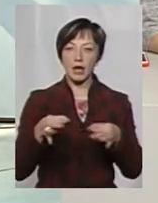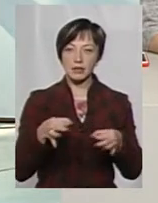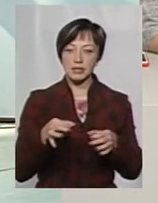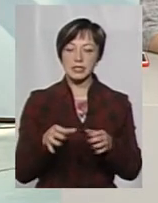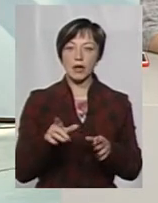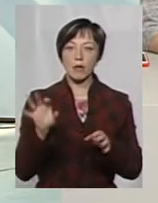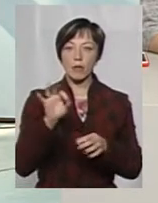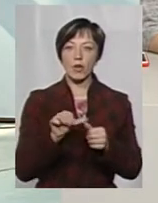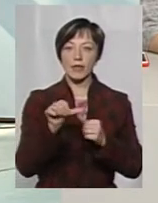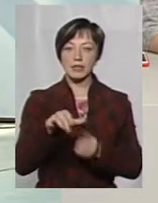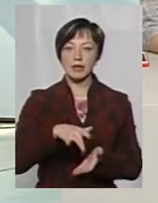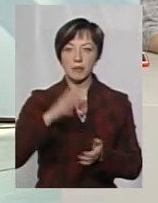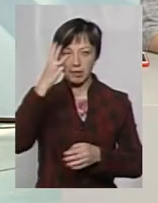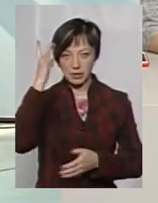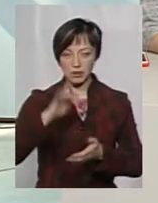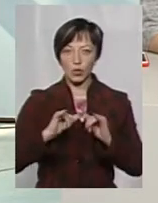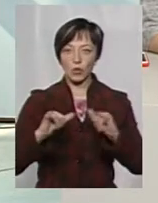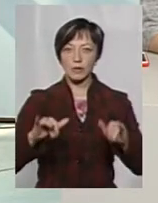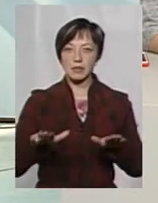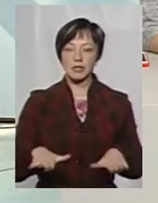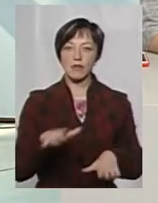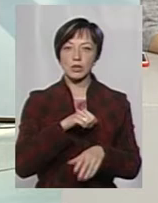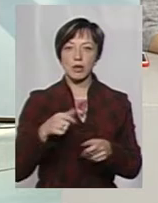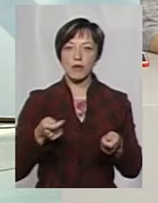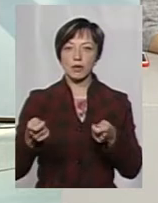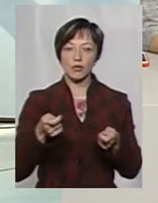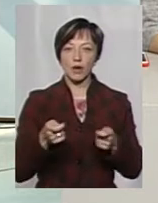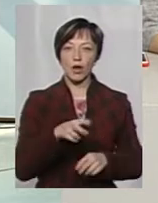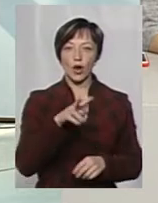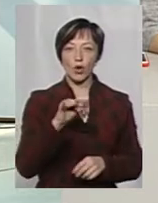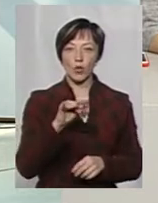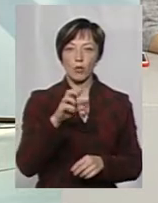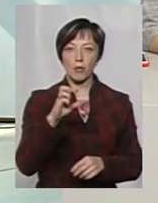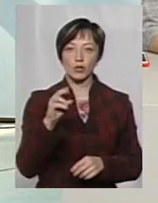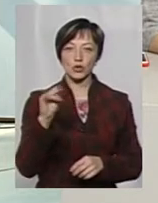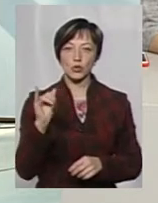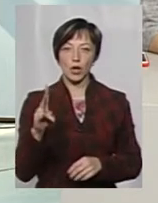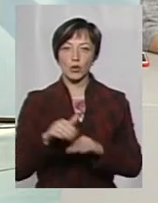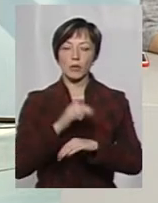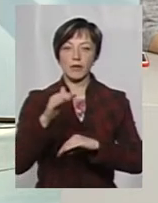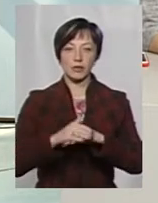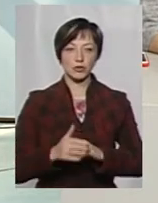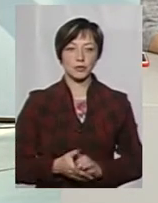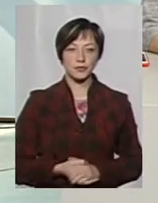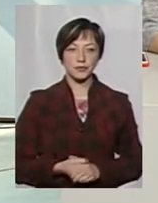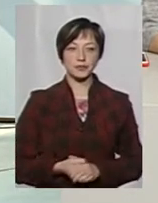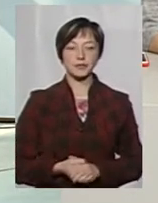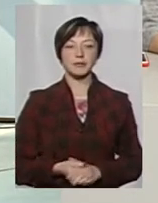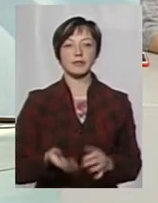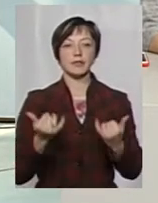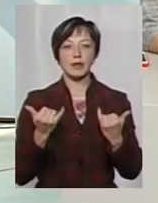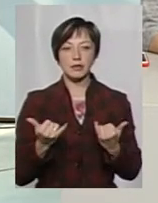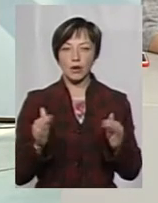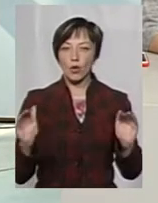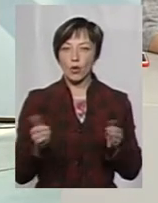децентралізації Хмельницького центру розвитку місцевого самоврядування Вікторія Любинчук. Добрий вечір. Доброго вечора. А зараз